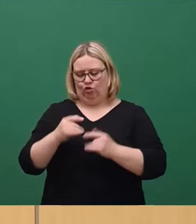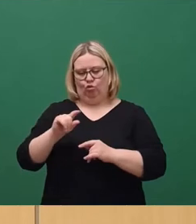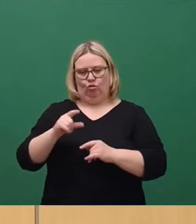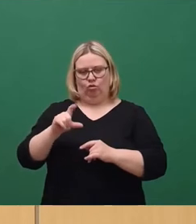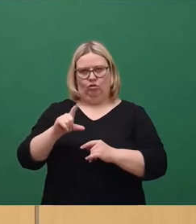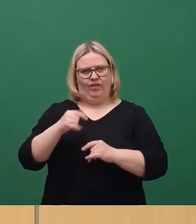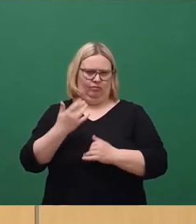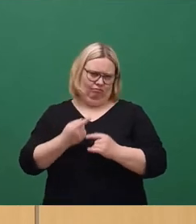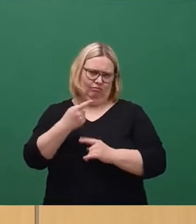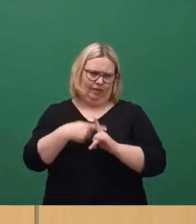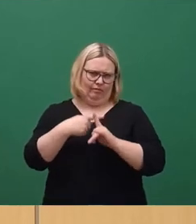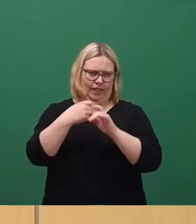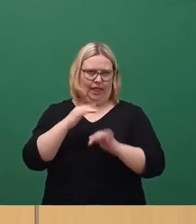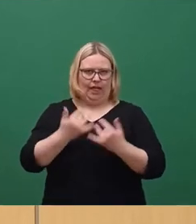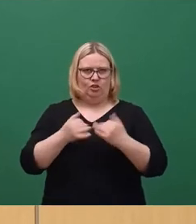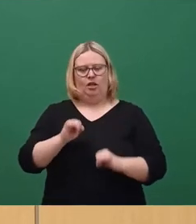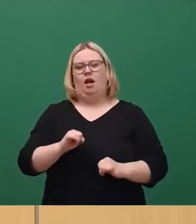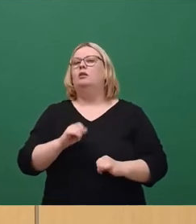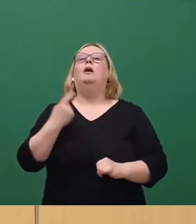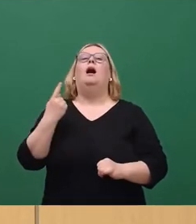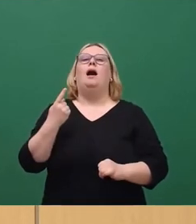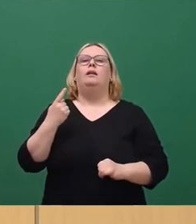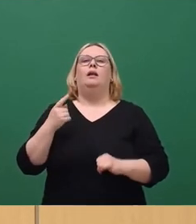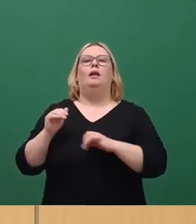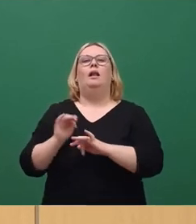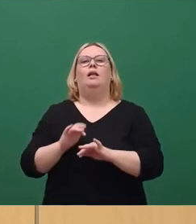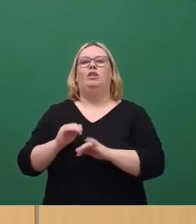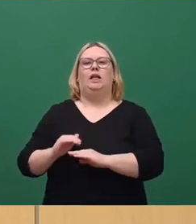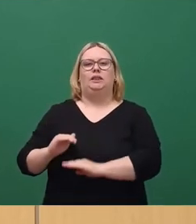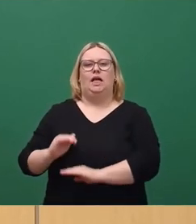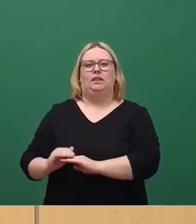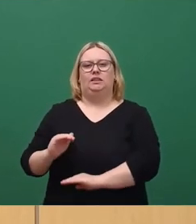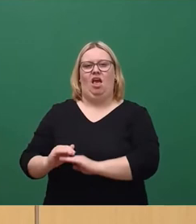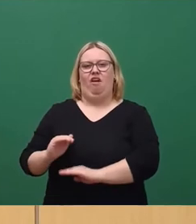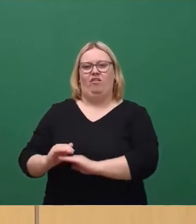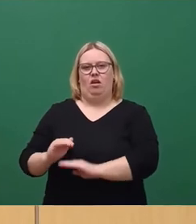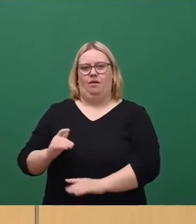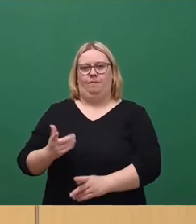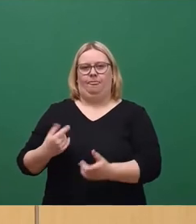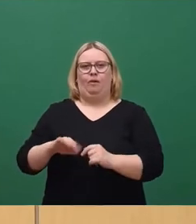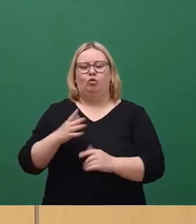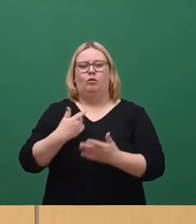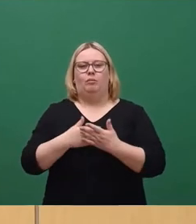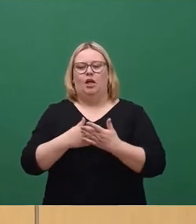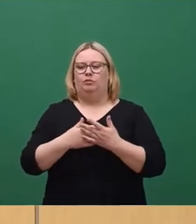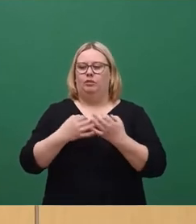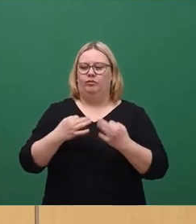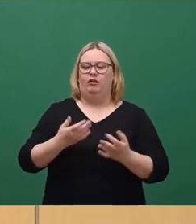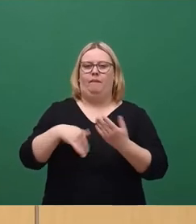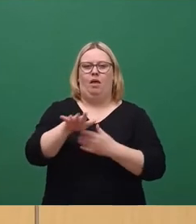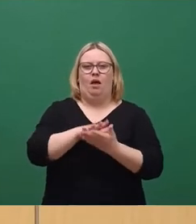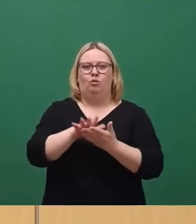haben, soll in eine Liquiditätsreserve fließen. Und zwar zur Gegenfinanzierung von ungeplanten Mehrausgaben oder